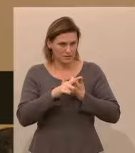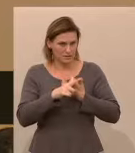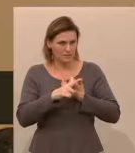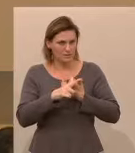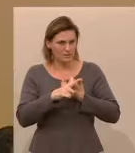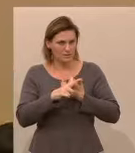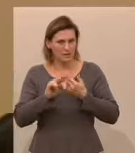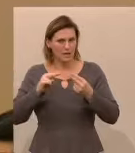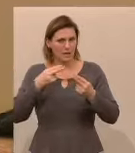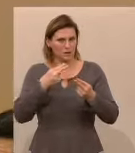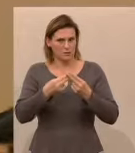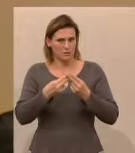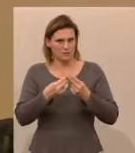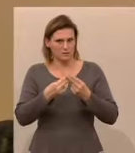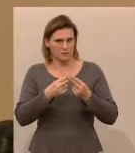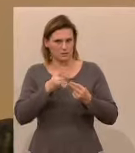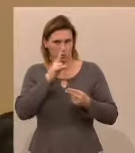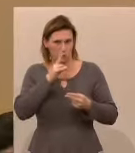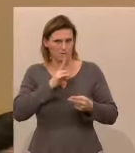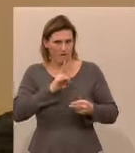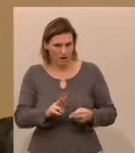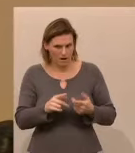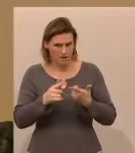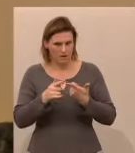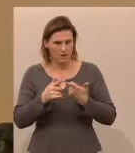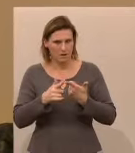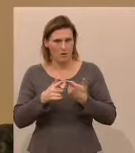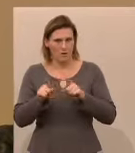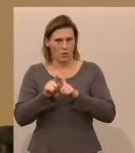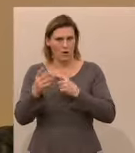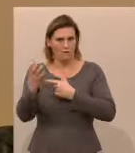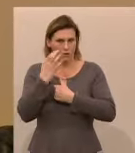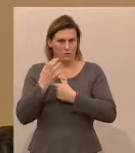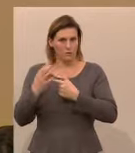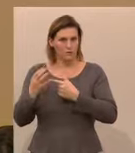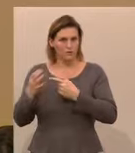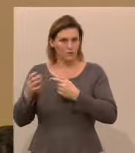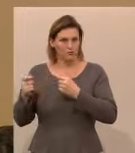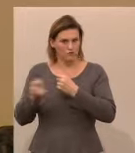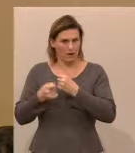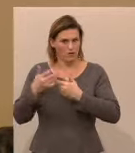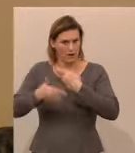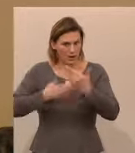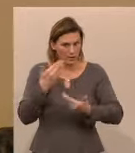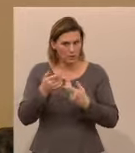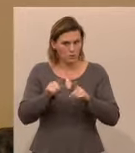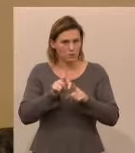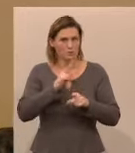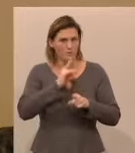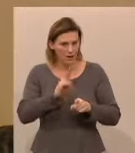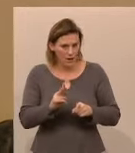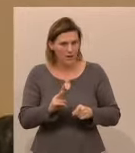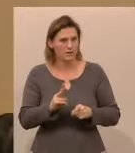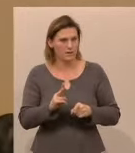das entspricht nicht den Tatsachen. Zweitens, das ist der Vorwurf einer strafbaren Handlung und verwirklicht damit